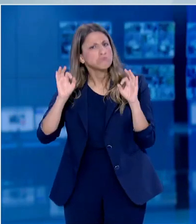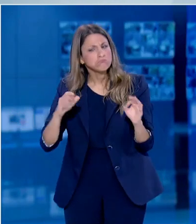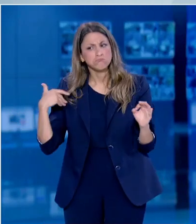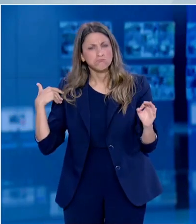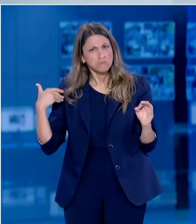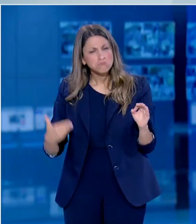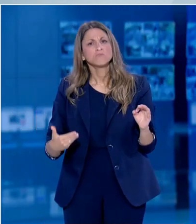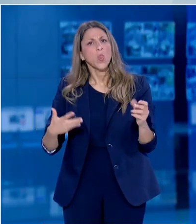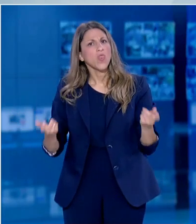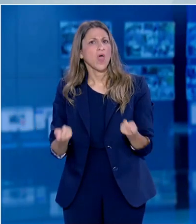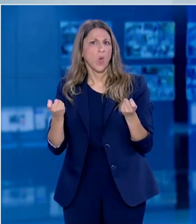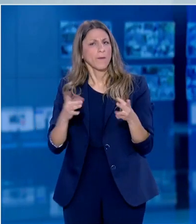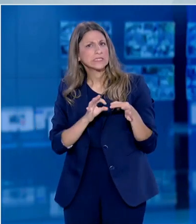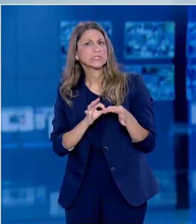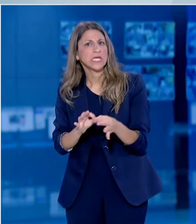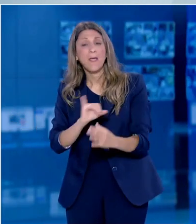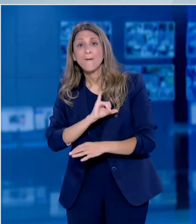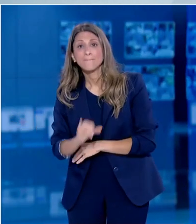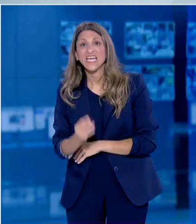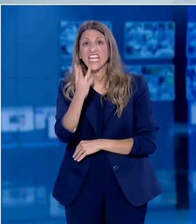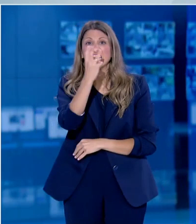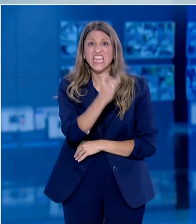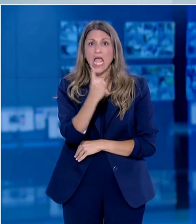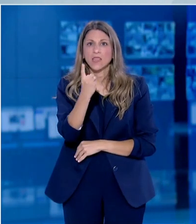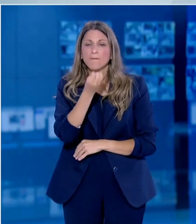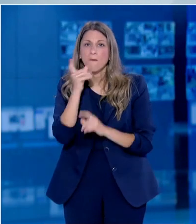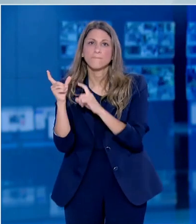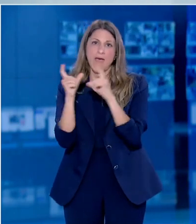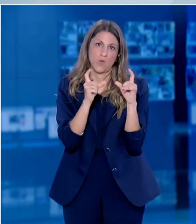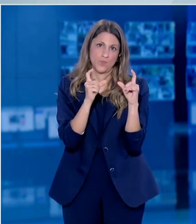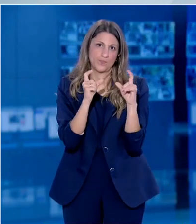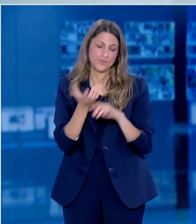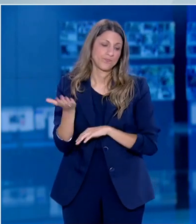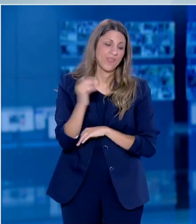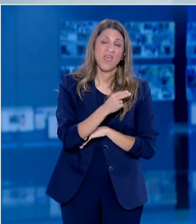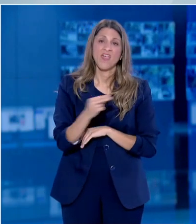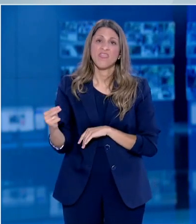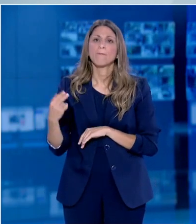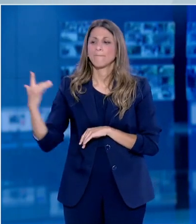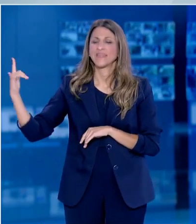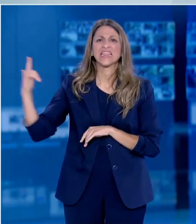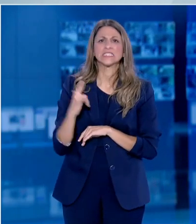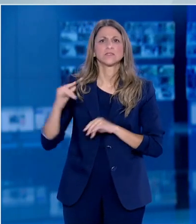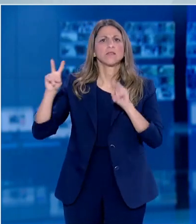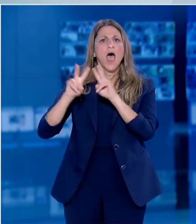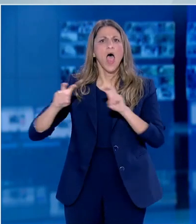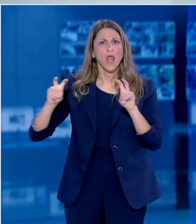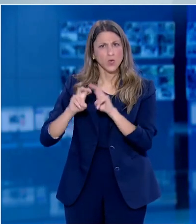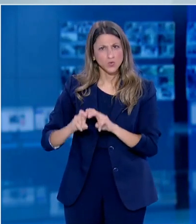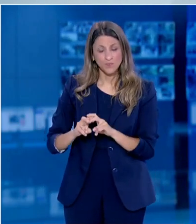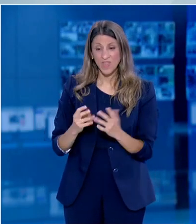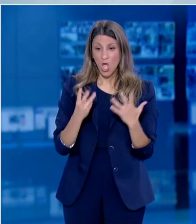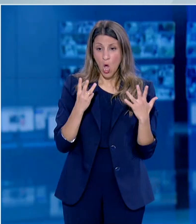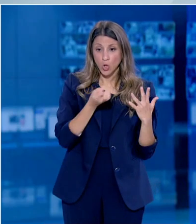οποία θα ακολουθηθεί μέχρι και τις 31 Μαΐου. Όσον αφορά στους ελέγχους τώρα των πτήσεων το τελευταίο δεκαήμερο από τις 8